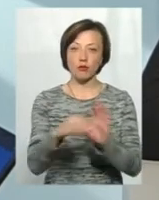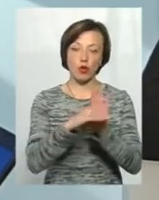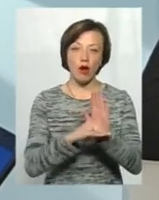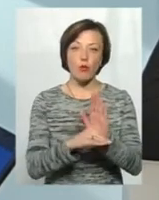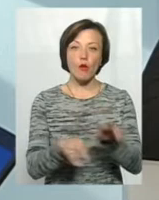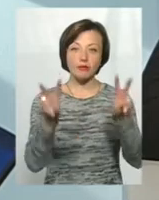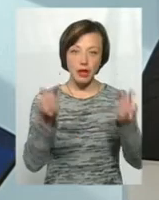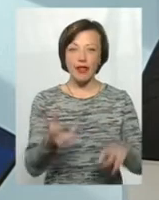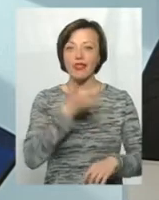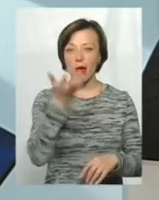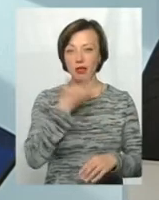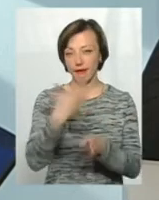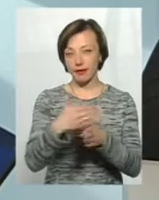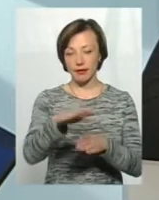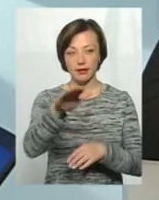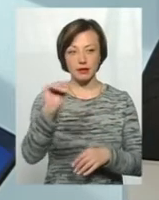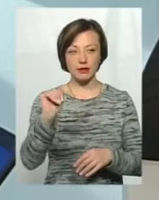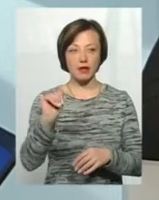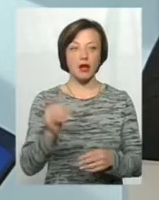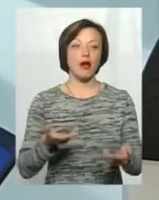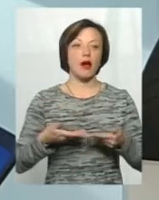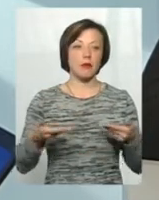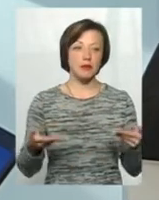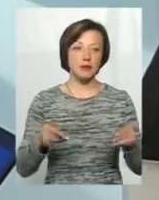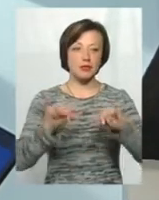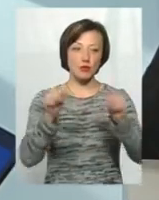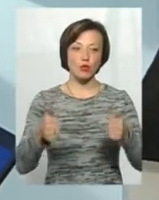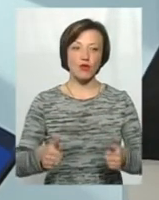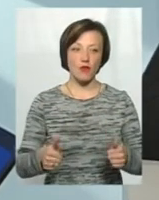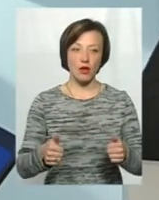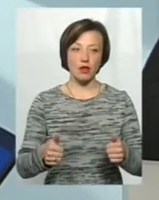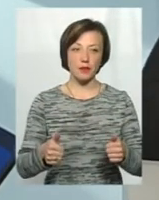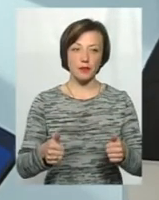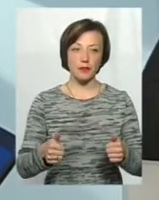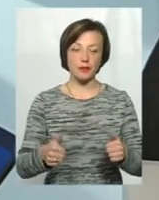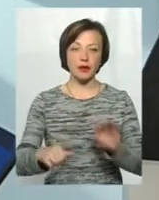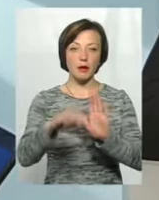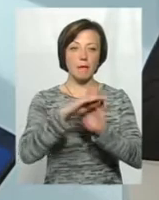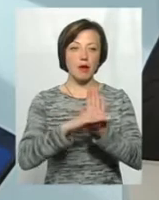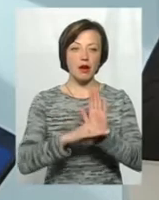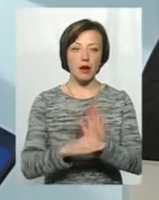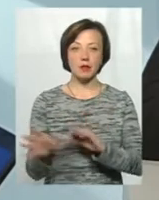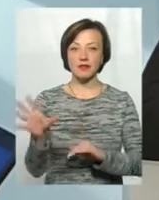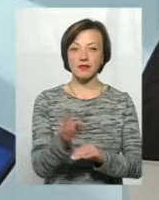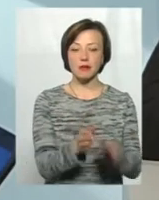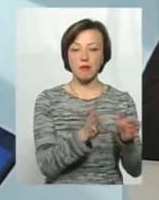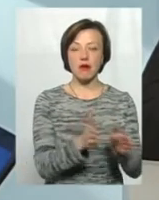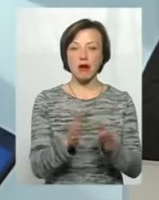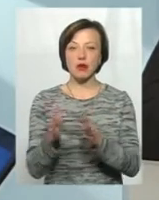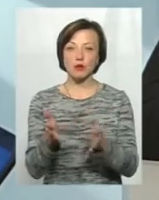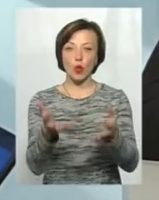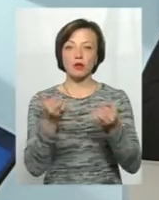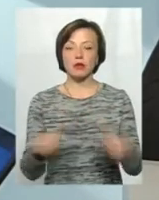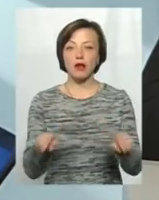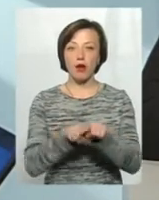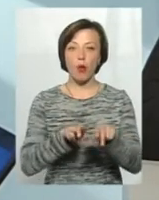Ми реально сформували параметри і налагодили всі механізми для отримання таких